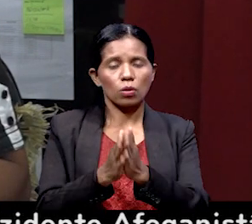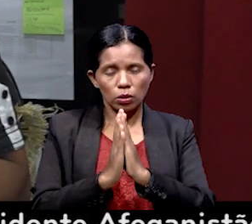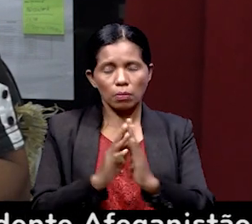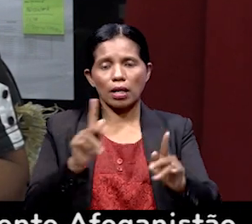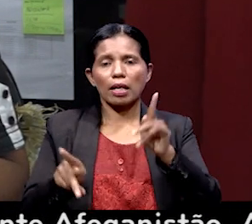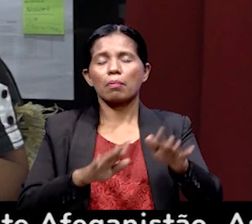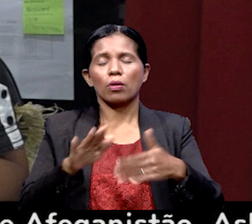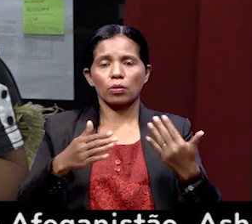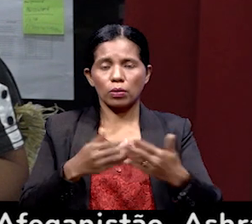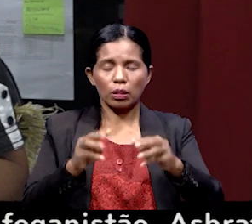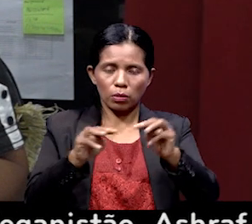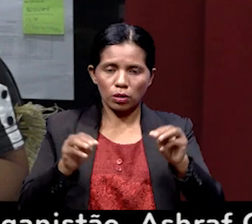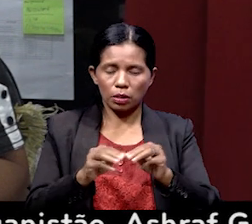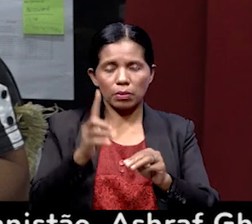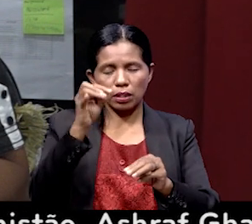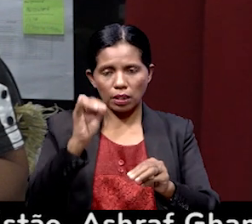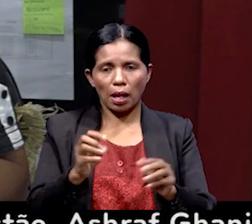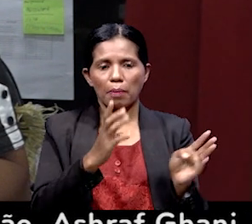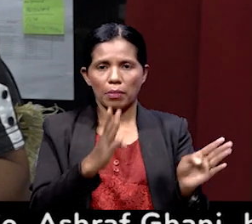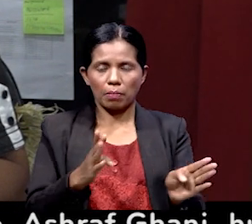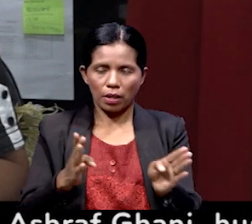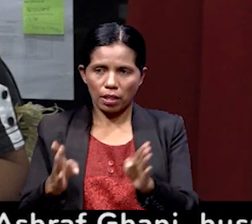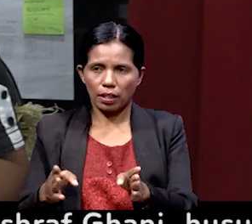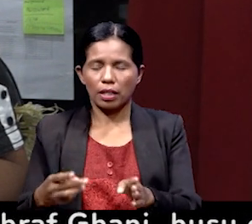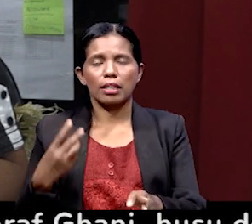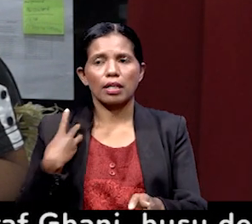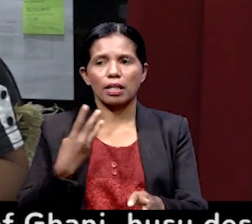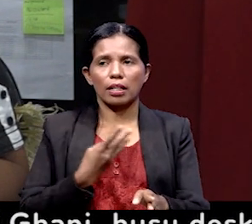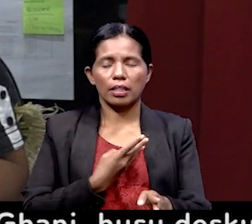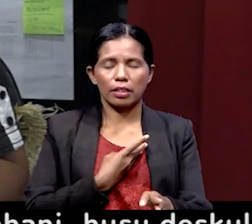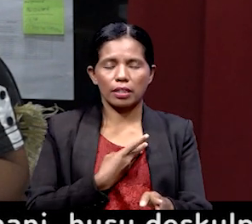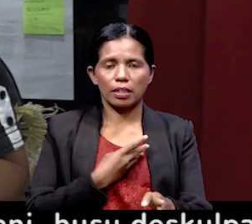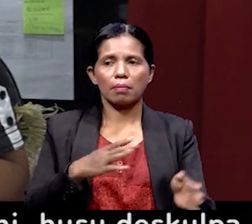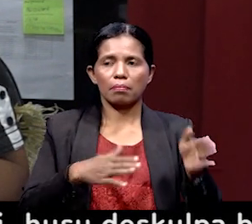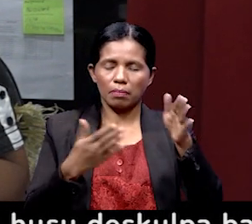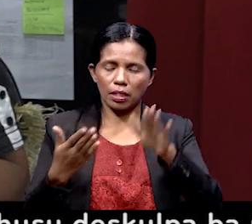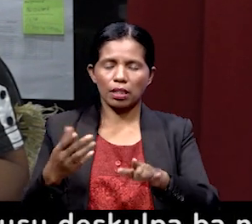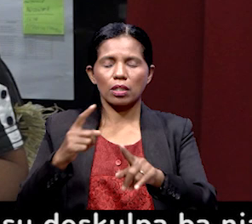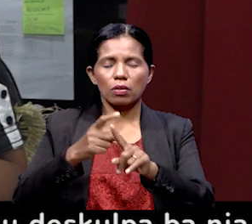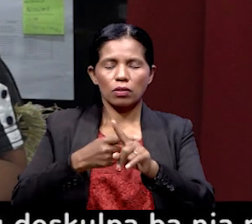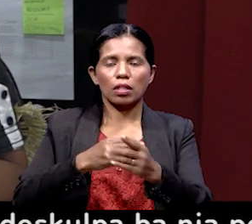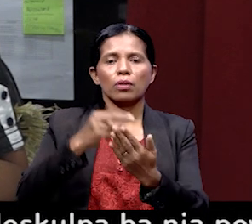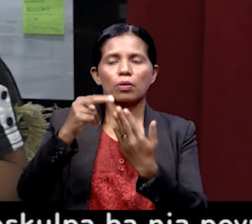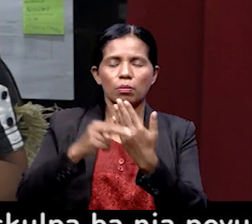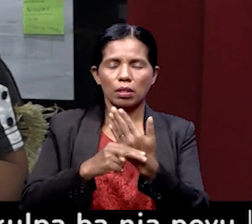Atulia Hirakne Relaciona Atulia Hirakne Atulia Hirakne Relaciona Metinaro Ia